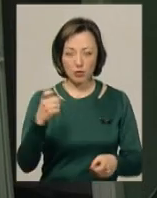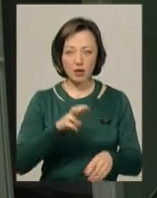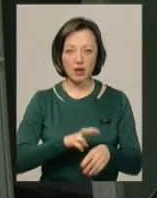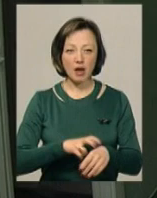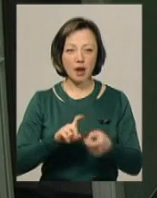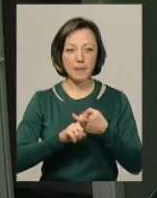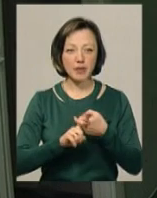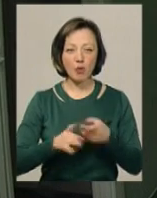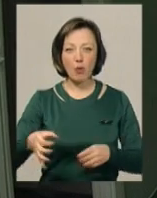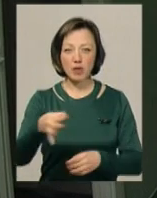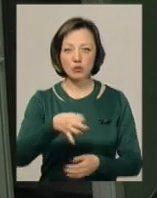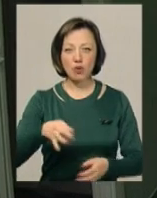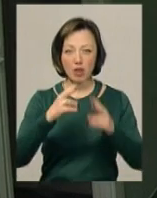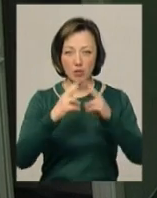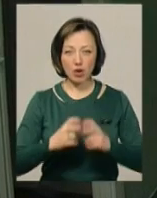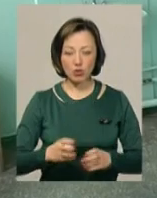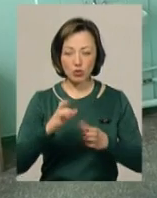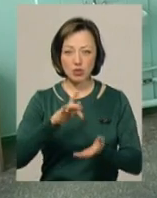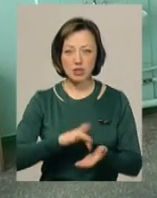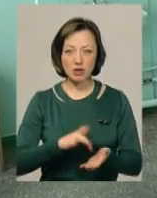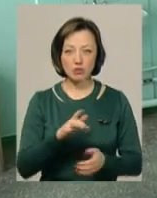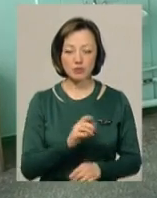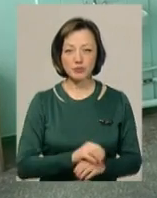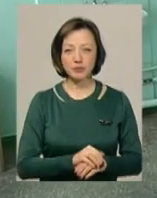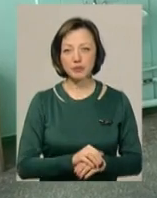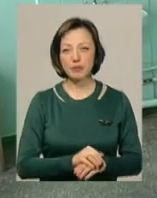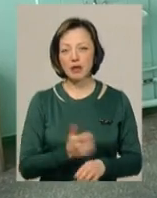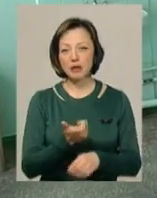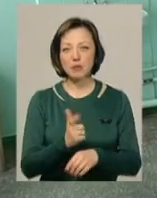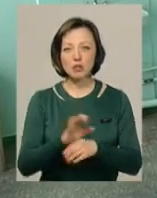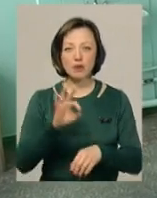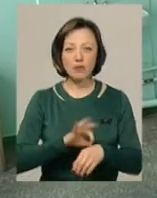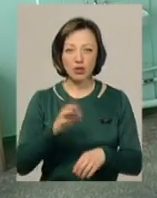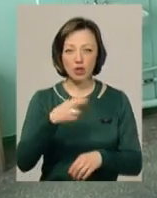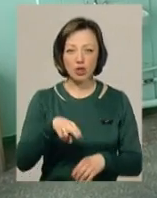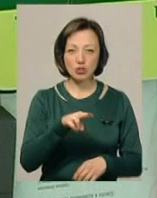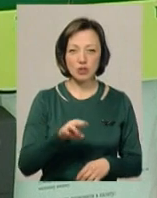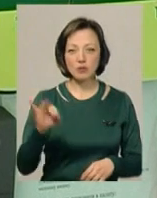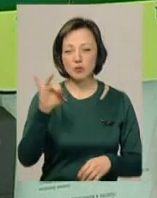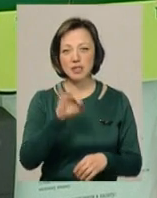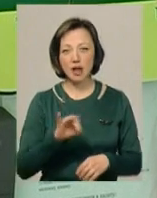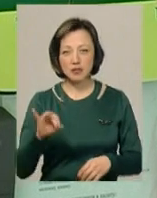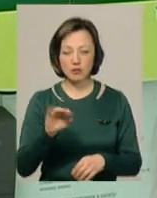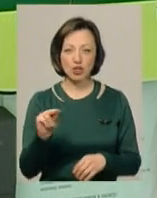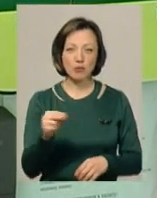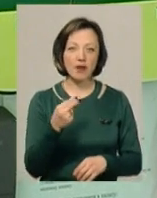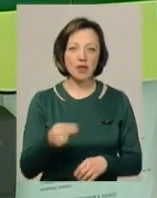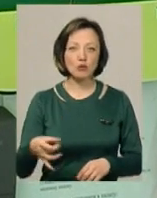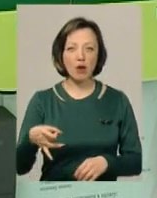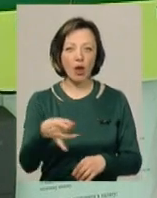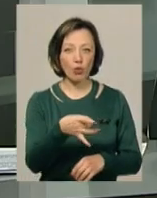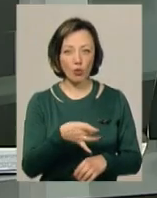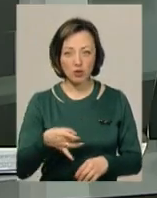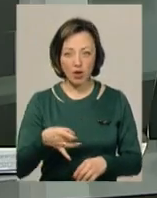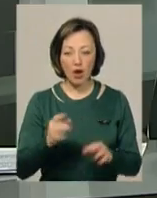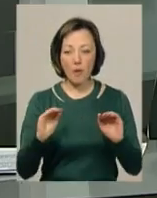лікар-епідеміолог обласного лабораторного центру Лариса Калінер. Найбільше хворих у Деражнянському, Ізяславському та Чемеревецькому районах.